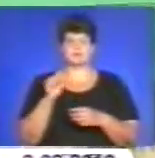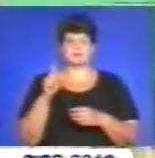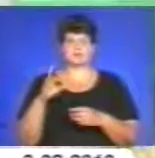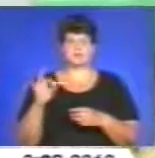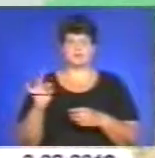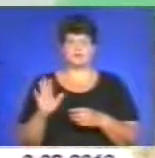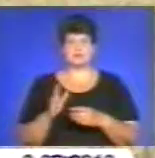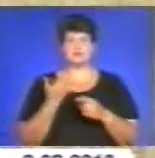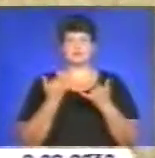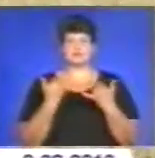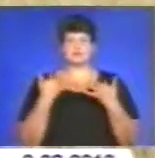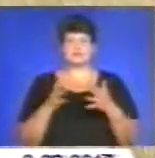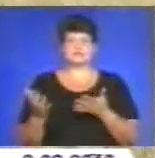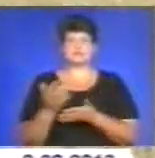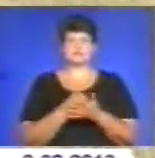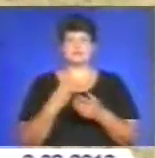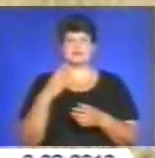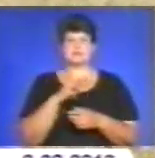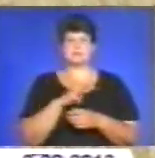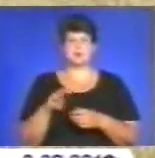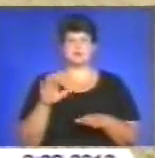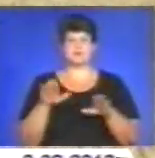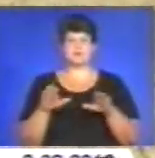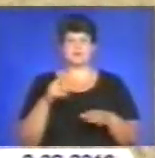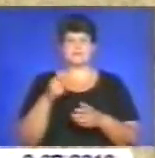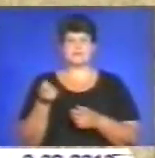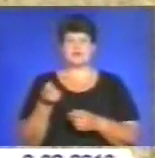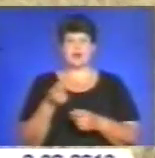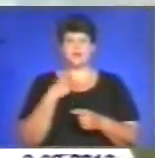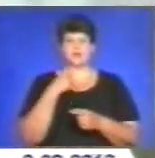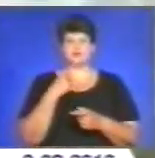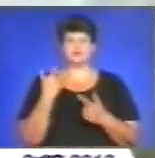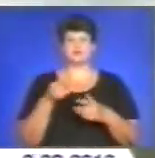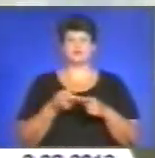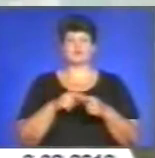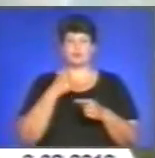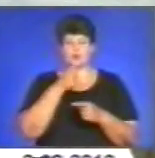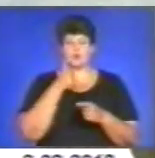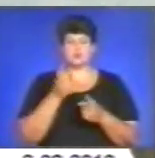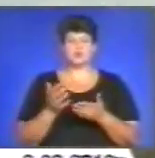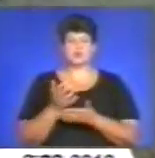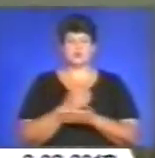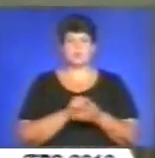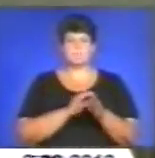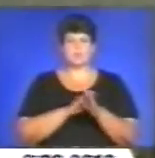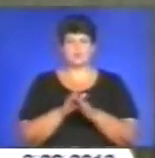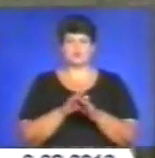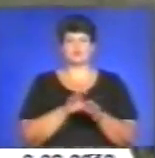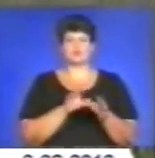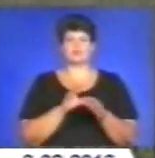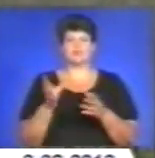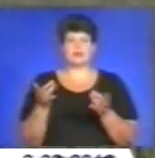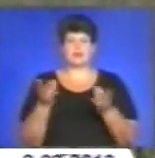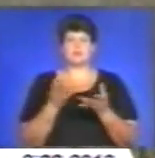сьогодні вже зібрано 30 мільйонів тонн зерна. Експерти запевняють, цьогорічний вражай повністю покриє потреби внутрішнього ринку.